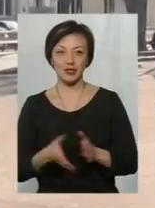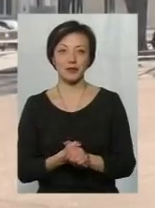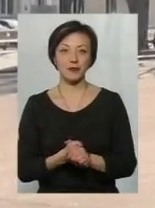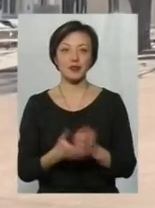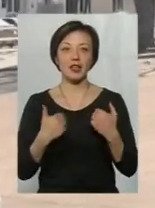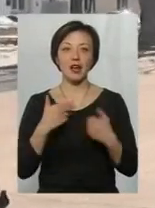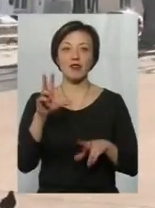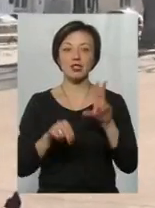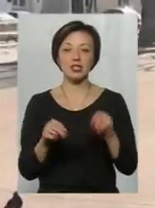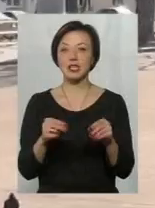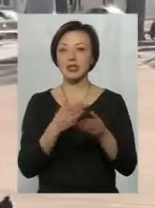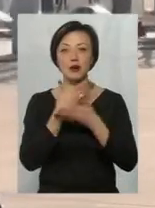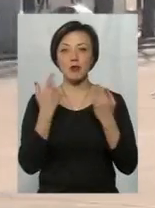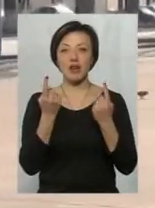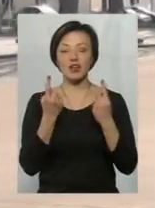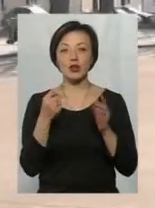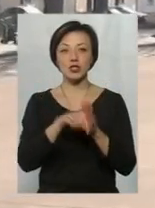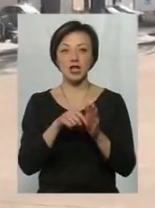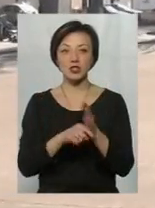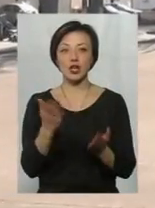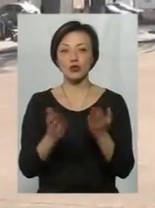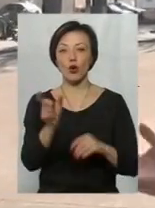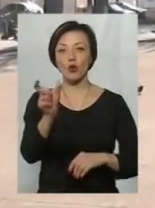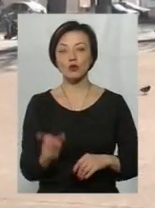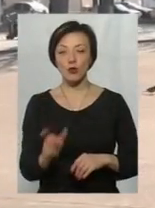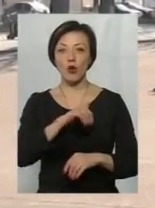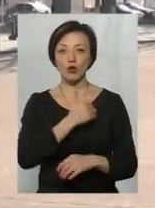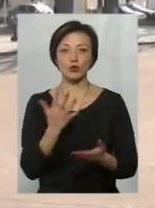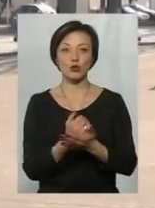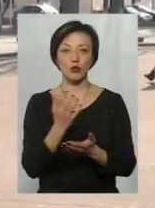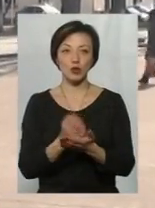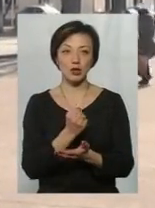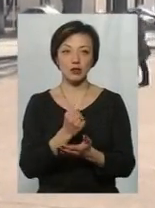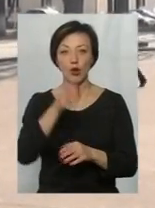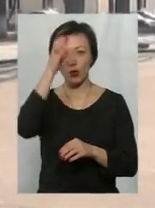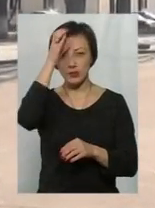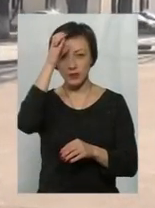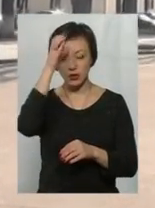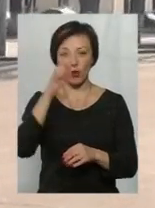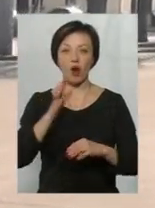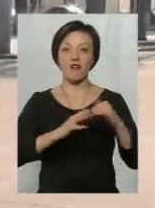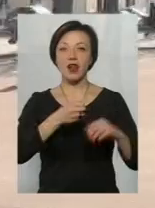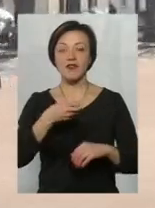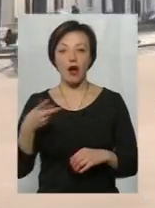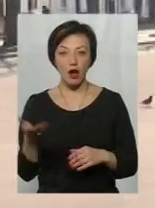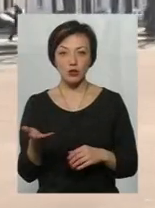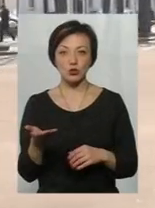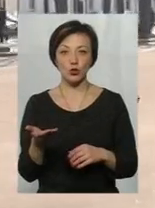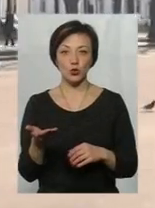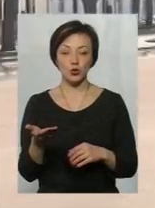Я вважаю, що це не має ніякого такого великого значення. Якщо особа хоче здобути освіту, кваліфікацію,